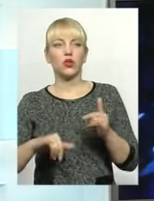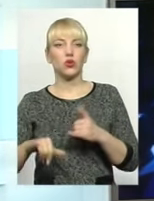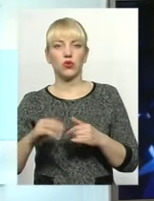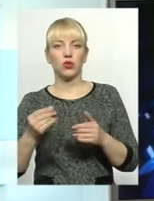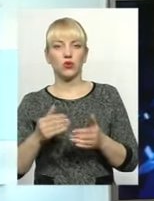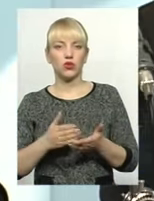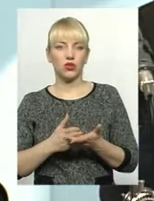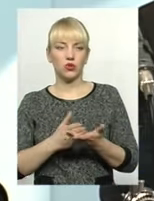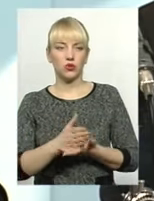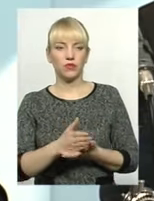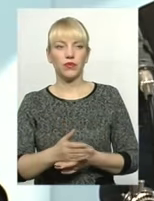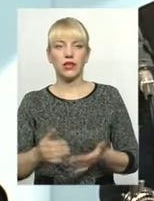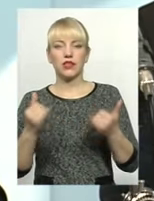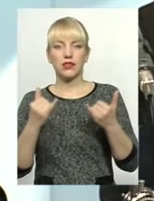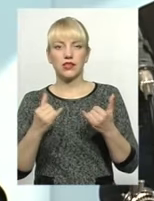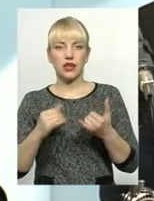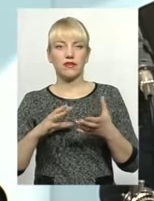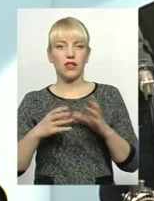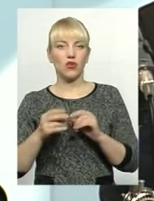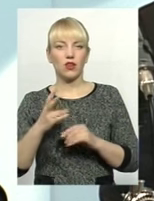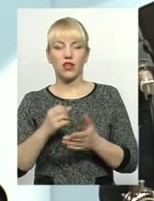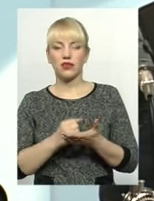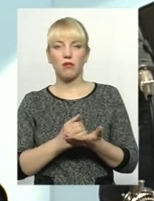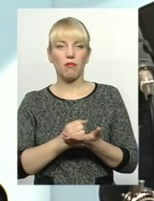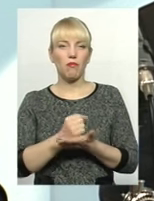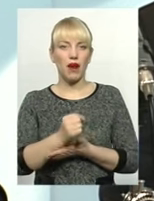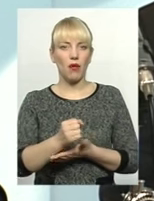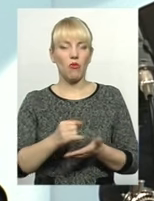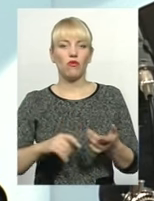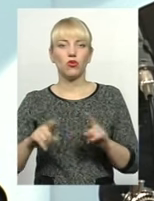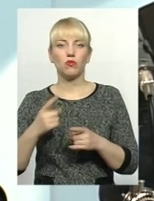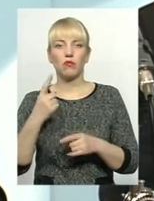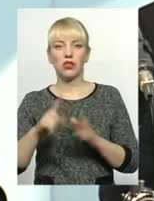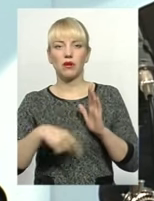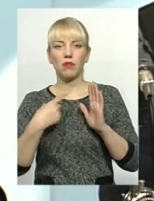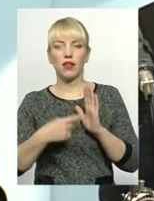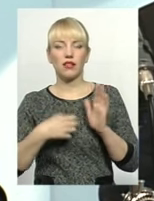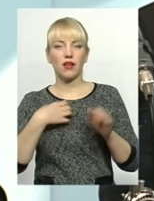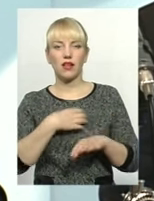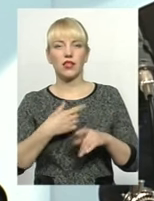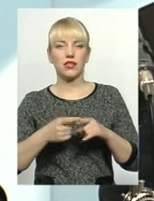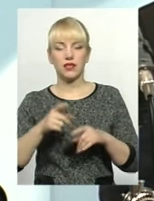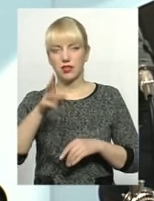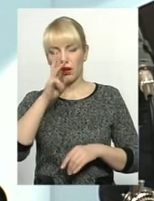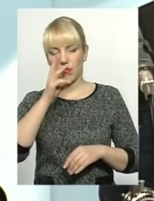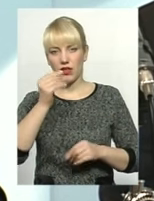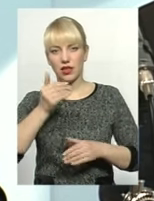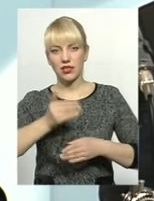зараз куди йдуть ці кошти? Зараз взагалі нікуди не спромовуємо, тому що перше питання – це заробітна плата, стипендія,